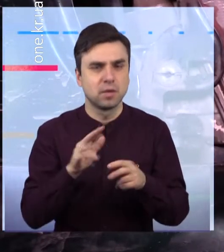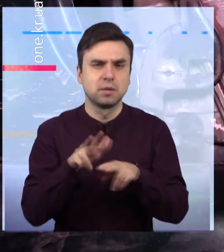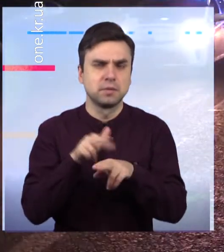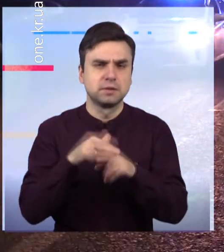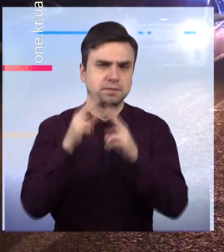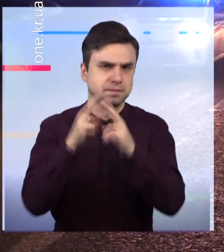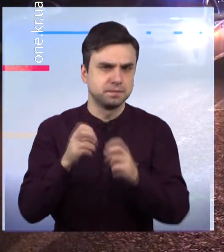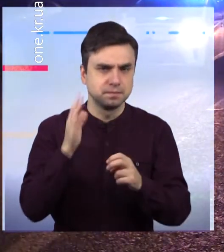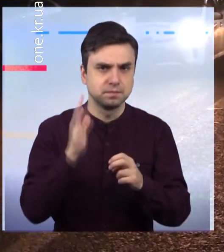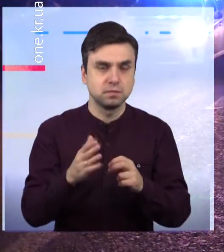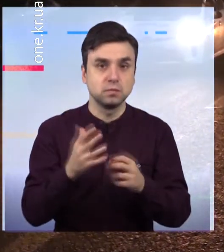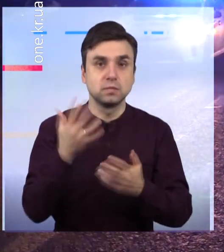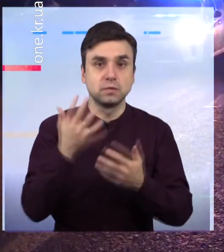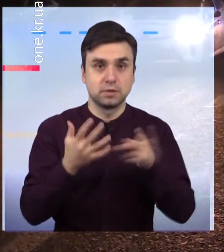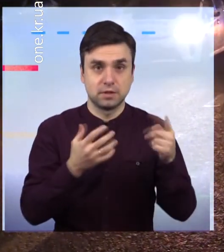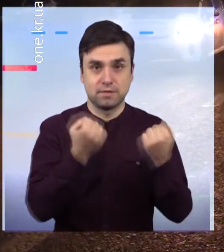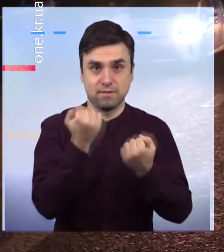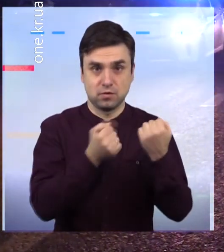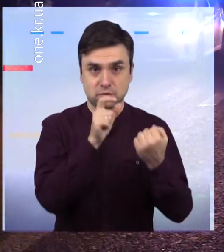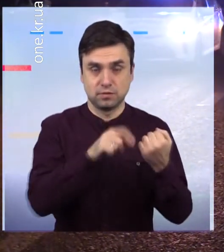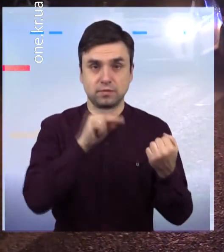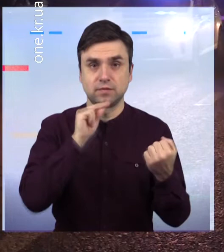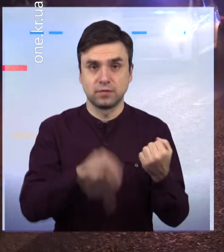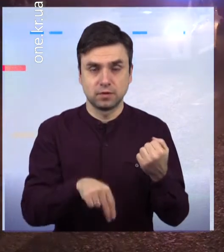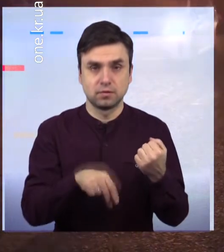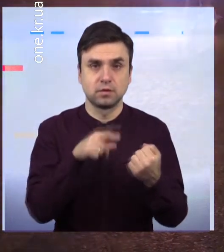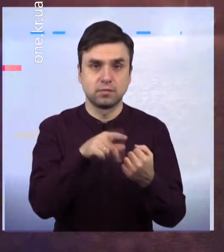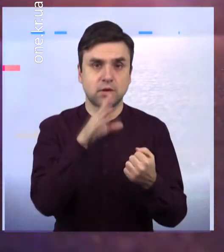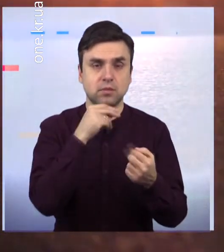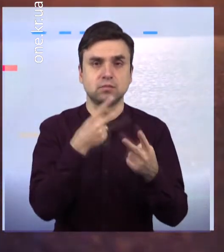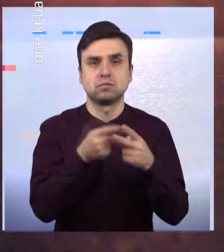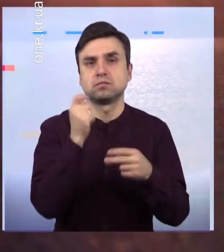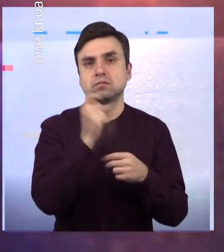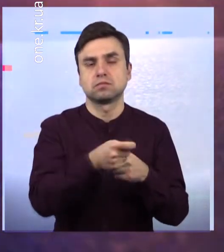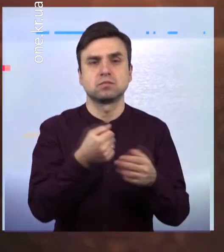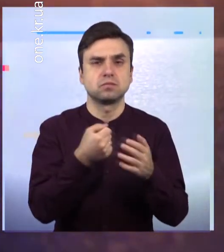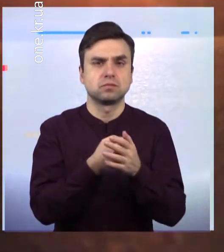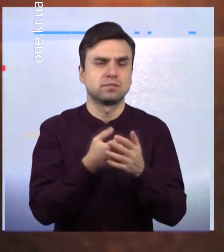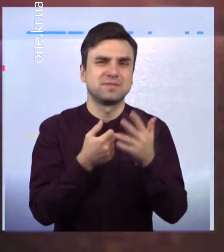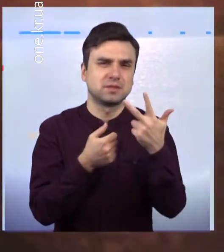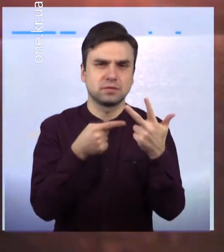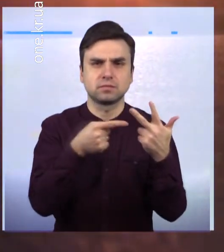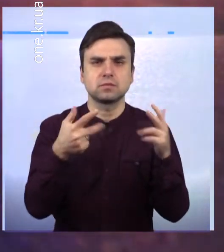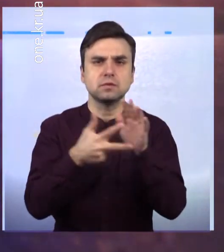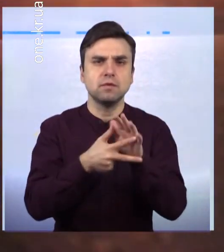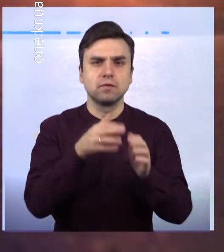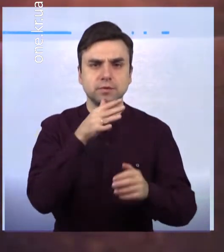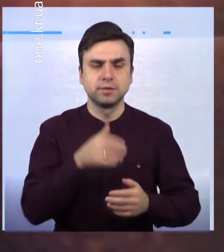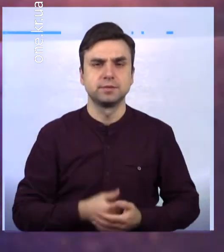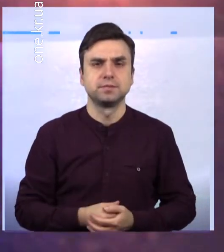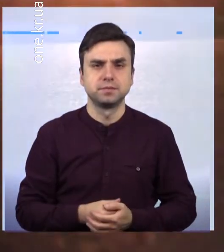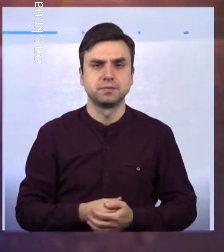«Фольксвагену» той може опинитися за ґратами на строк від 3 до 8 років Ганна Штонда, Олег Нікітін, Перший міський